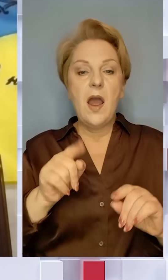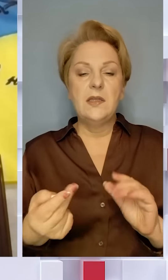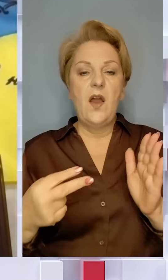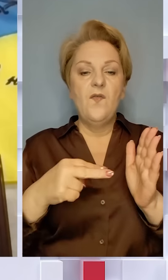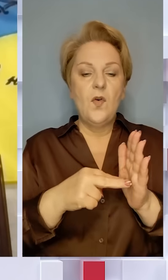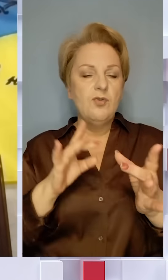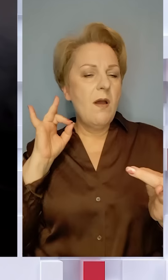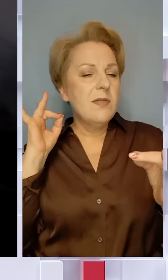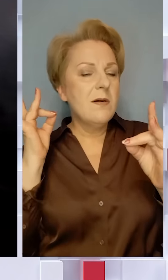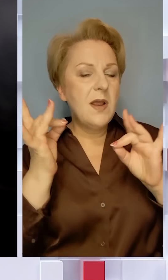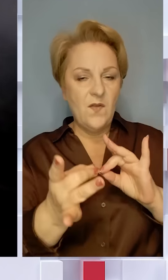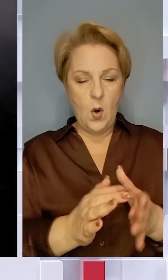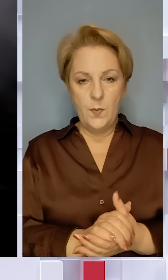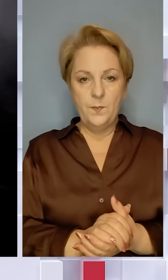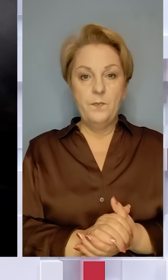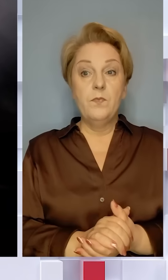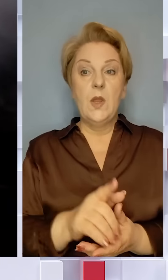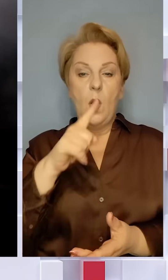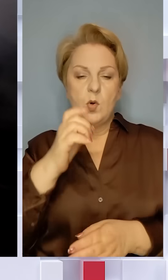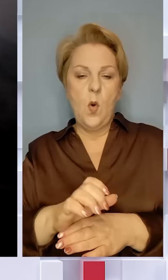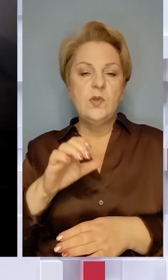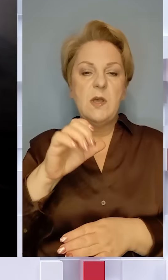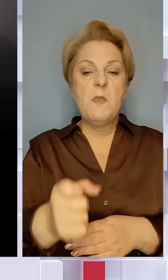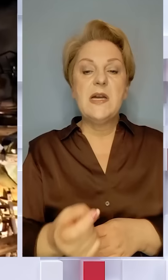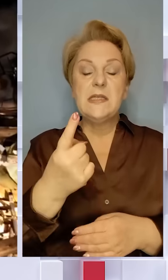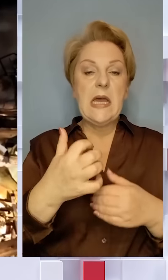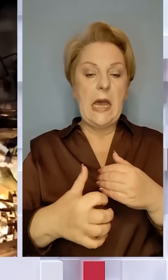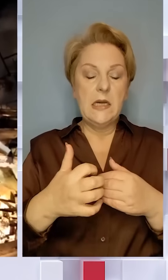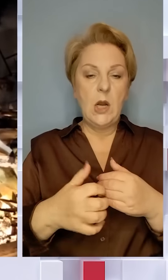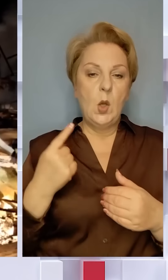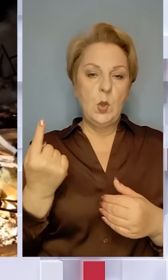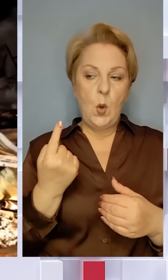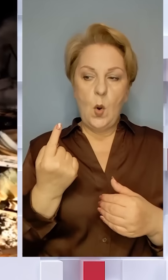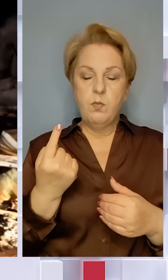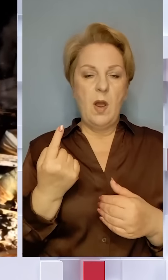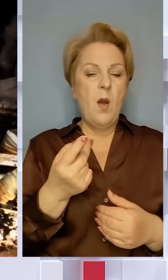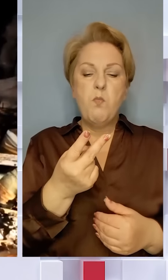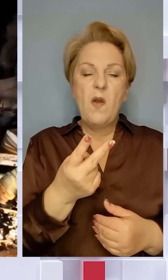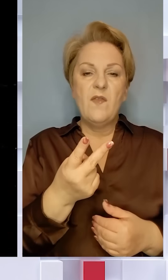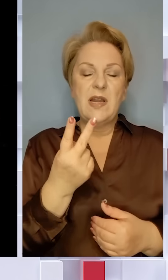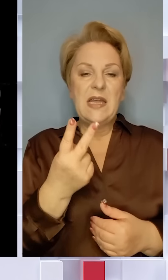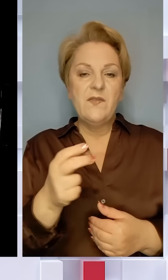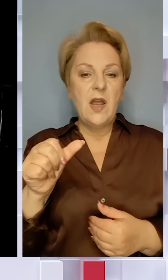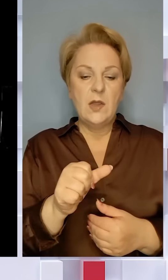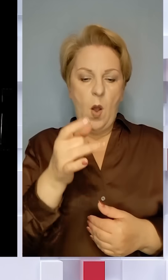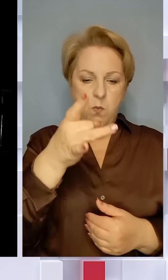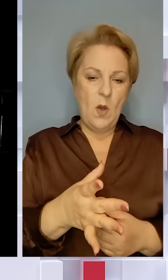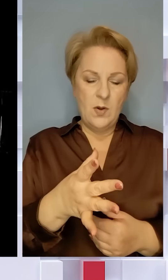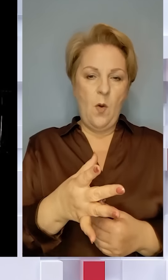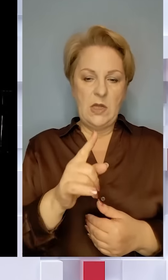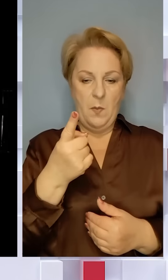тривогу, тому що вони запускали з Херсонської області. Тобто там півтори-дві хвилини до першого першого було.